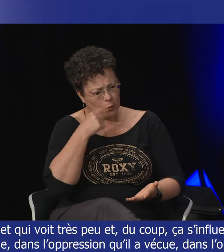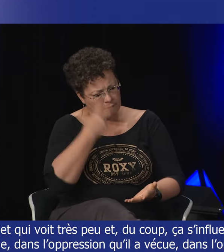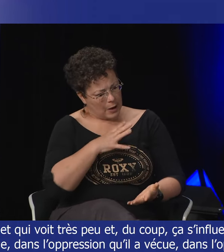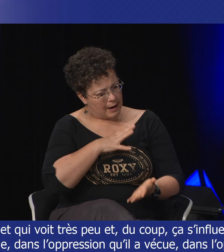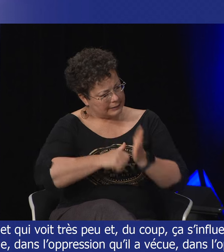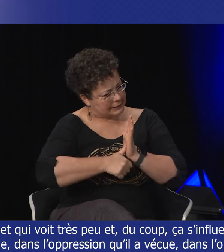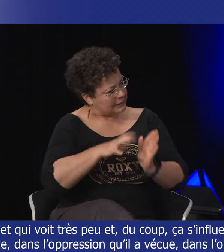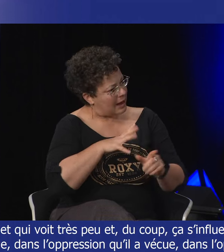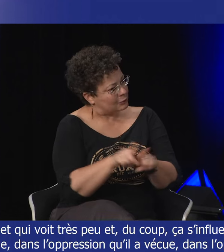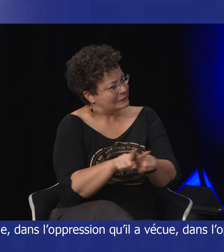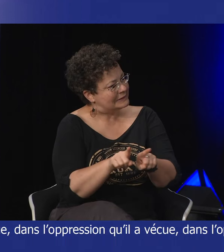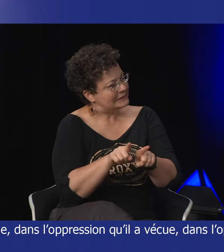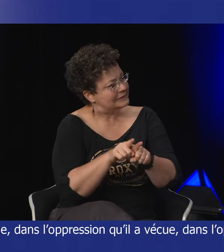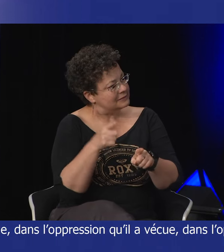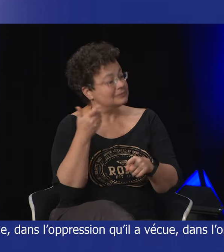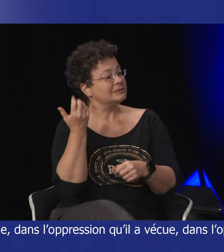fierté de sa